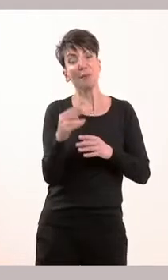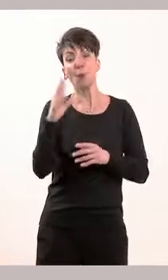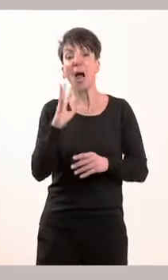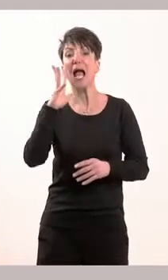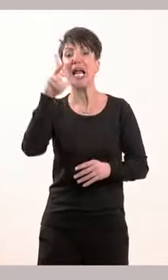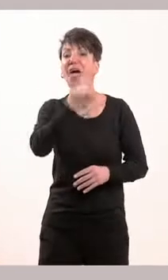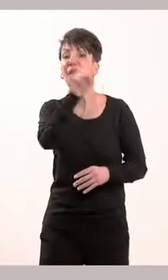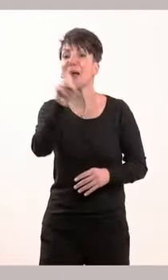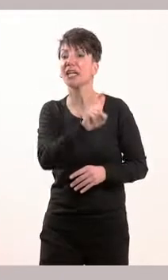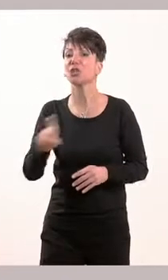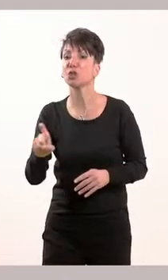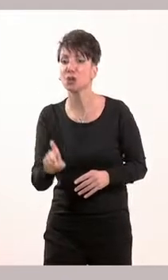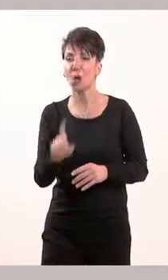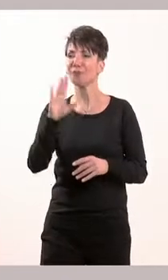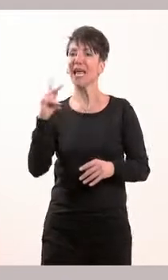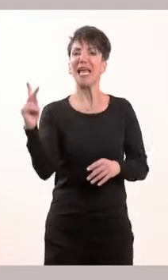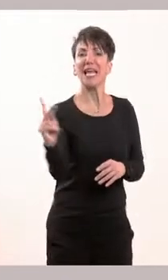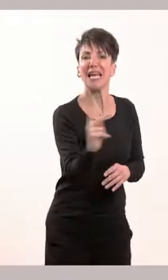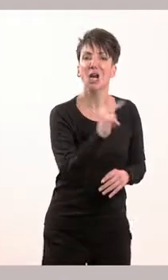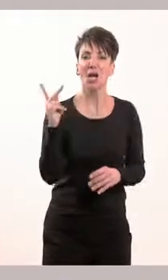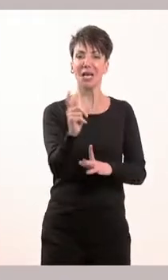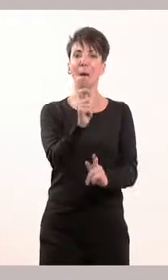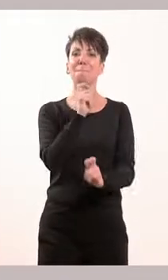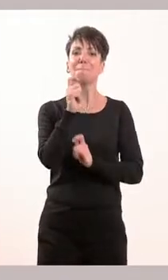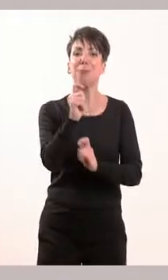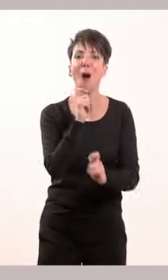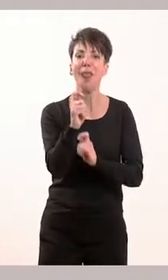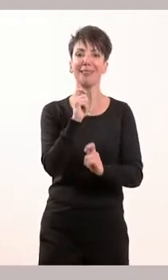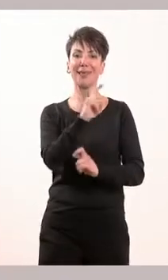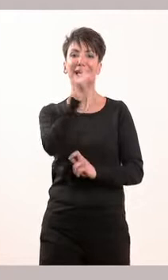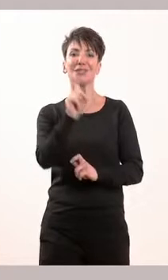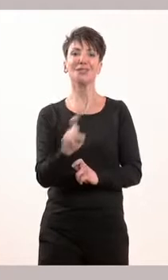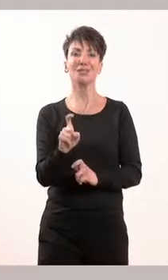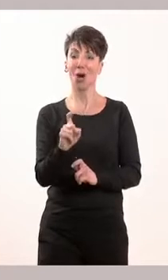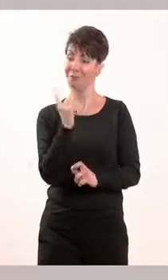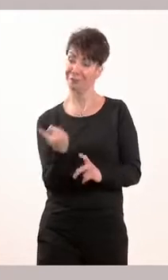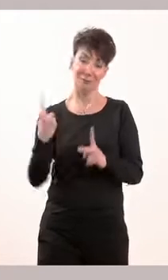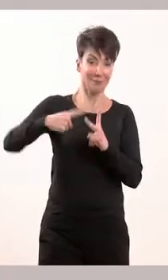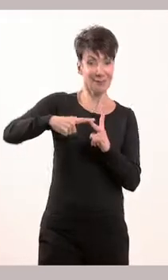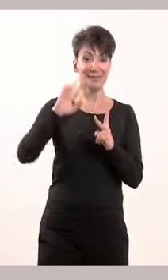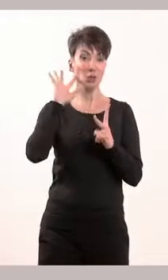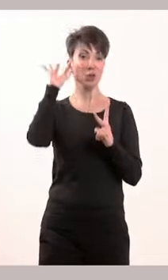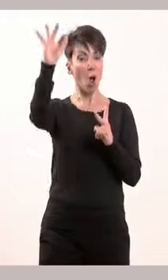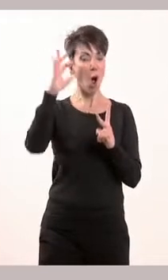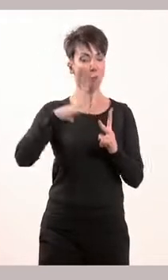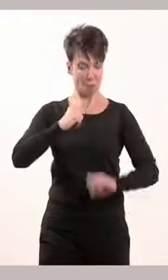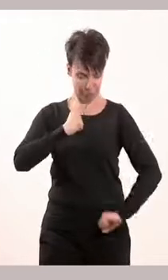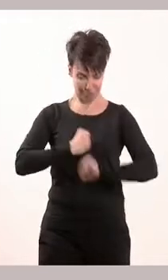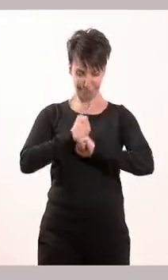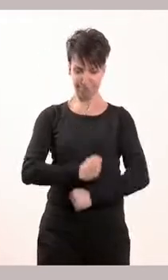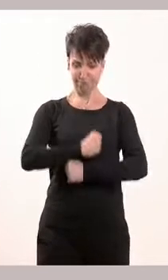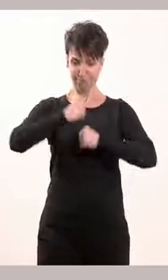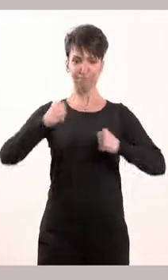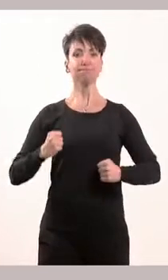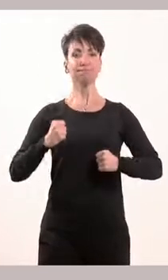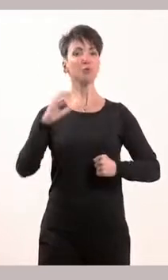καθημερινή μας ζωή, στην καθημερινή κοινωνική και πολιτική πραγματικότητα, έχει στόχο να μας ενδυναμώσει σε